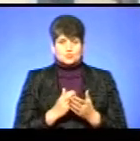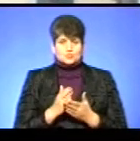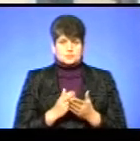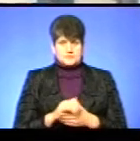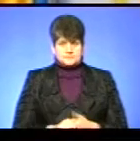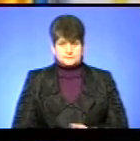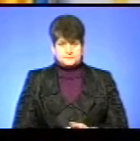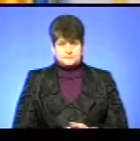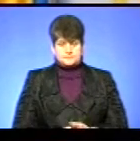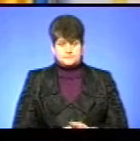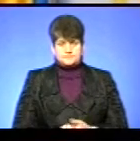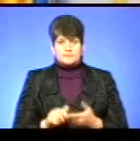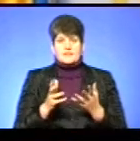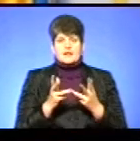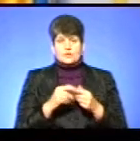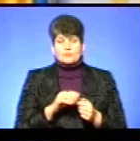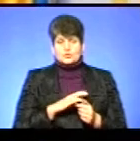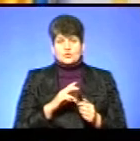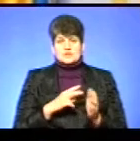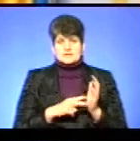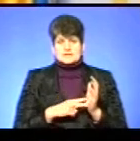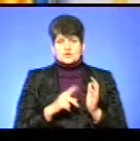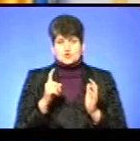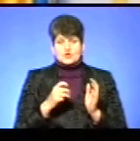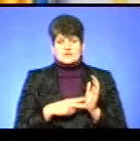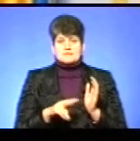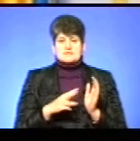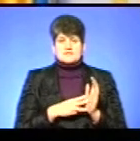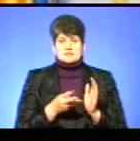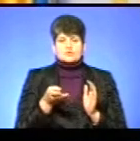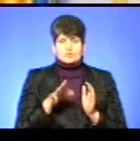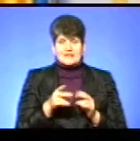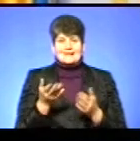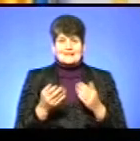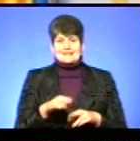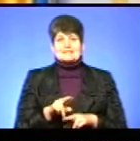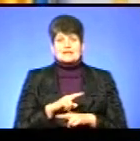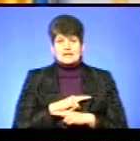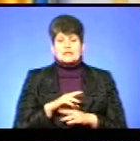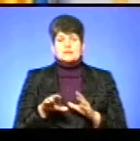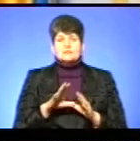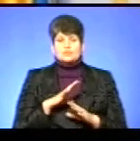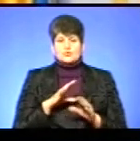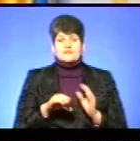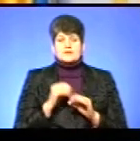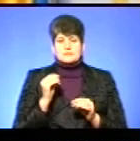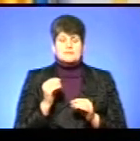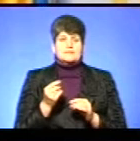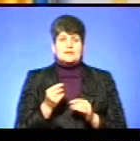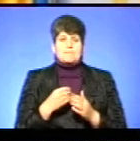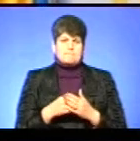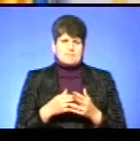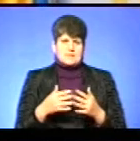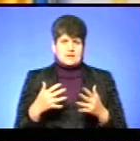Нараховано було 178 особин, які загинули, були відібрани патологічний матеріал, тобто трупи